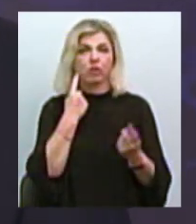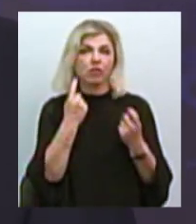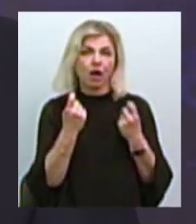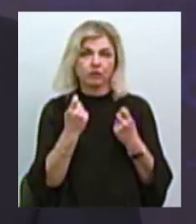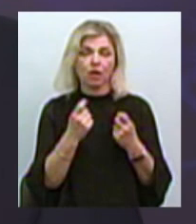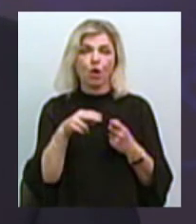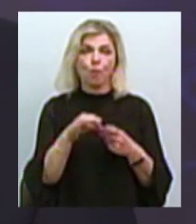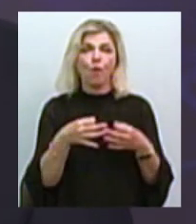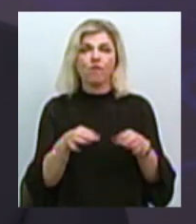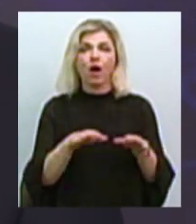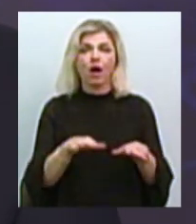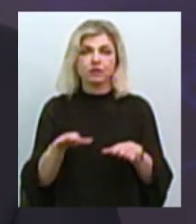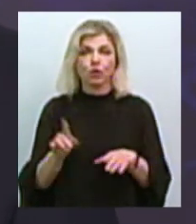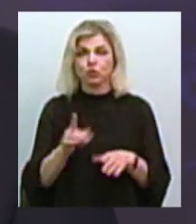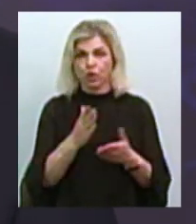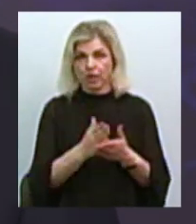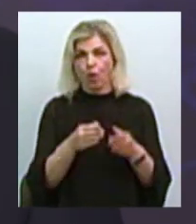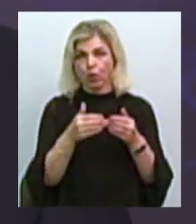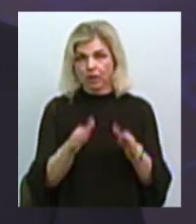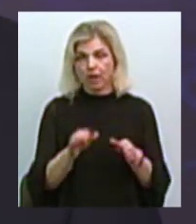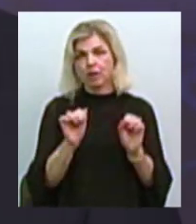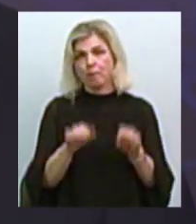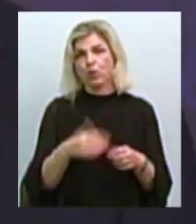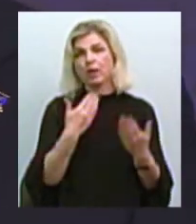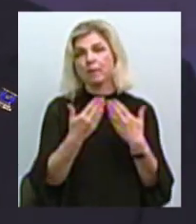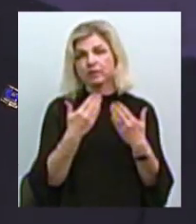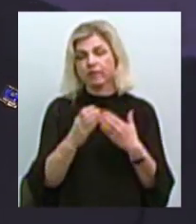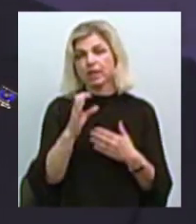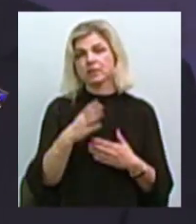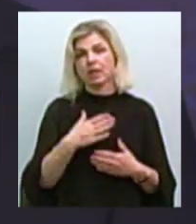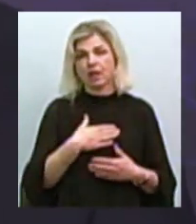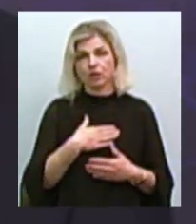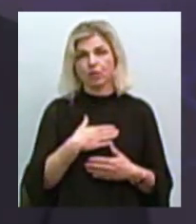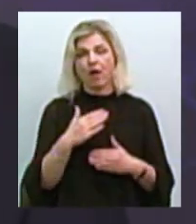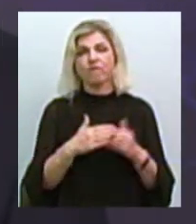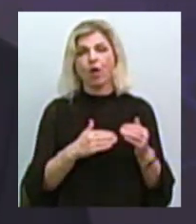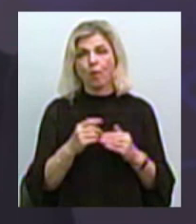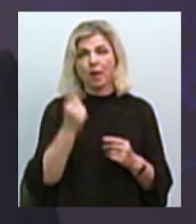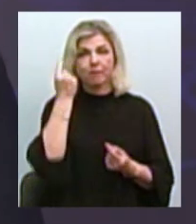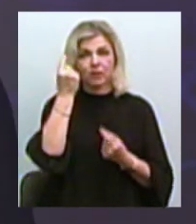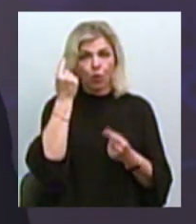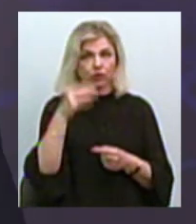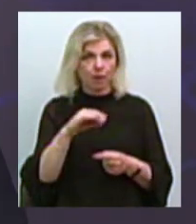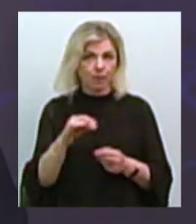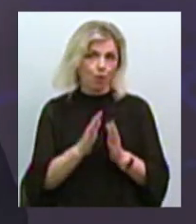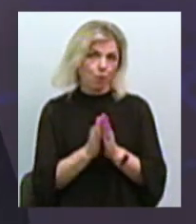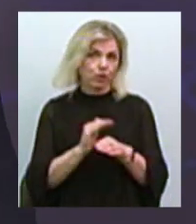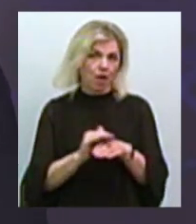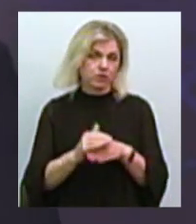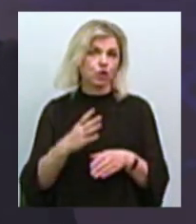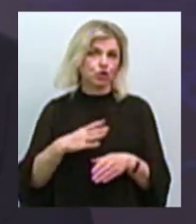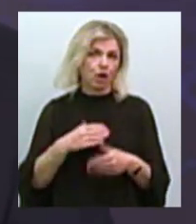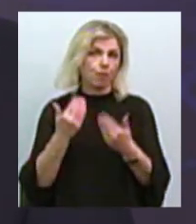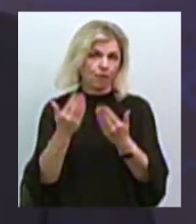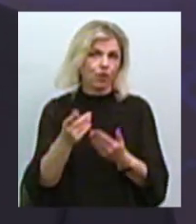по вакансіям, яка на сьогодні відкрита, чи можливо поспілкуватися з нашими фаховими психологами, будь ласка, ми вас чекаємо,